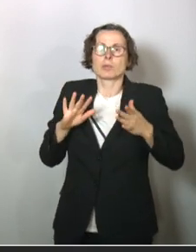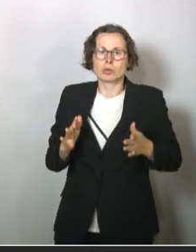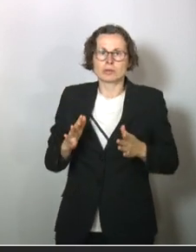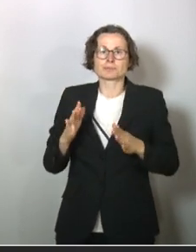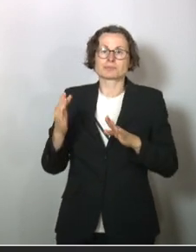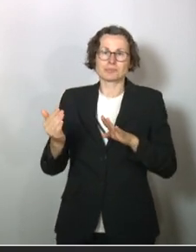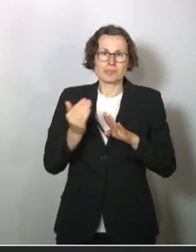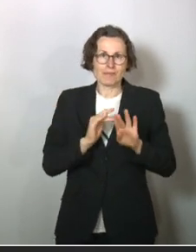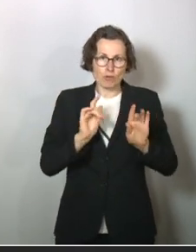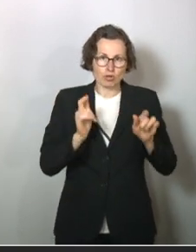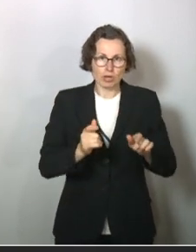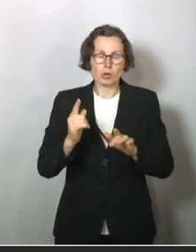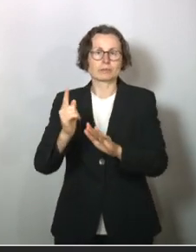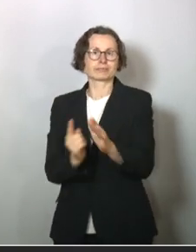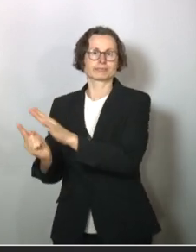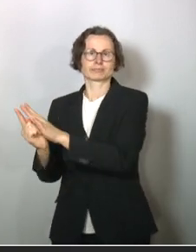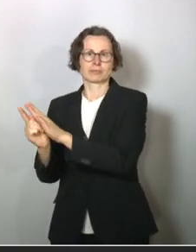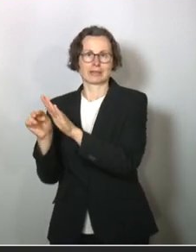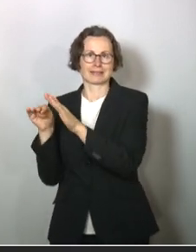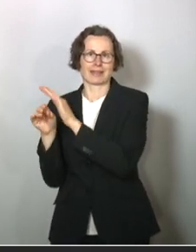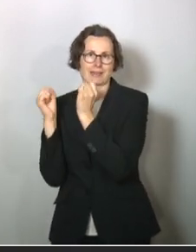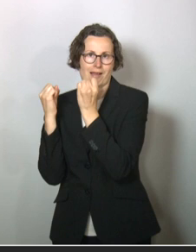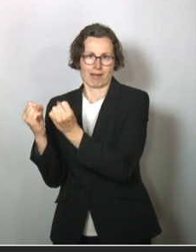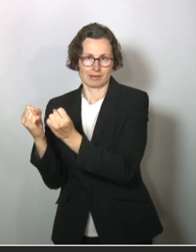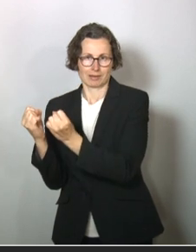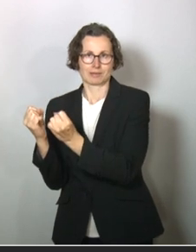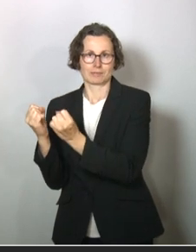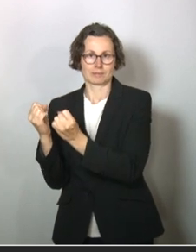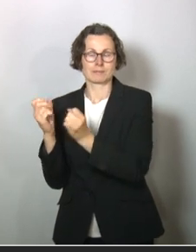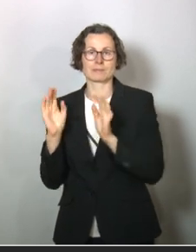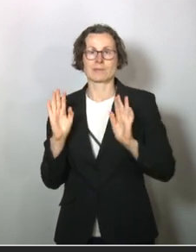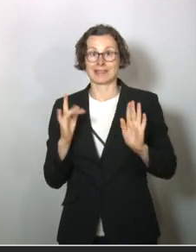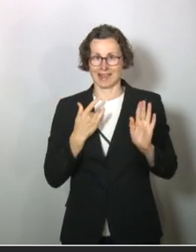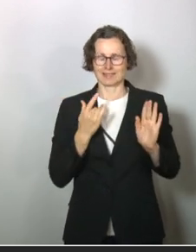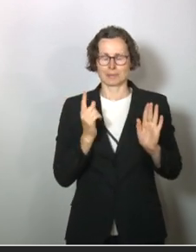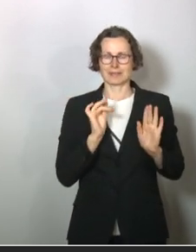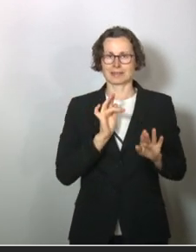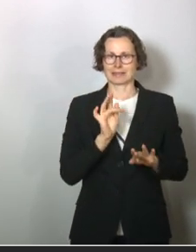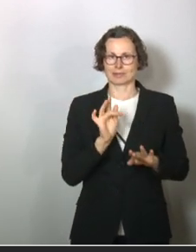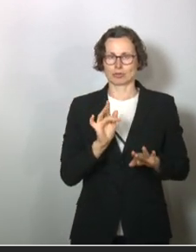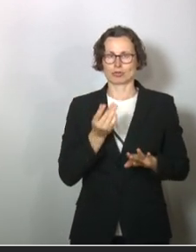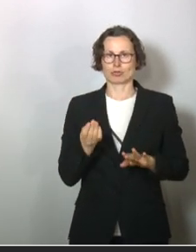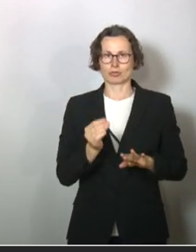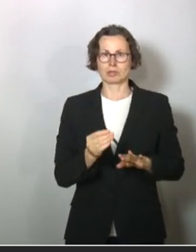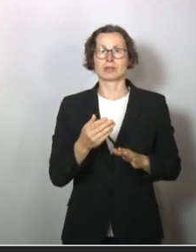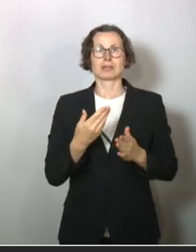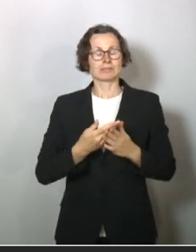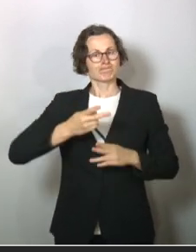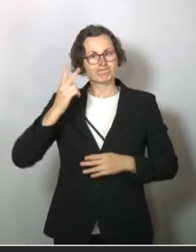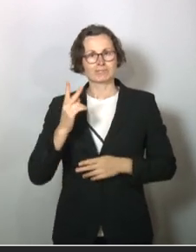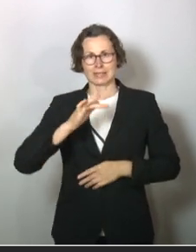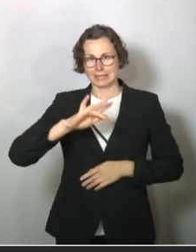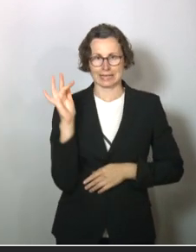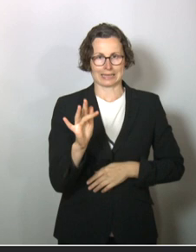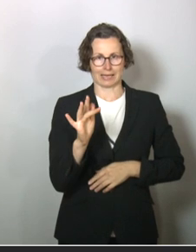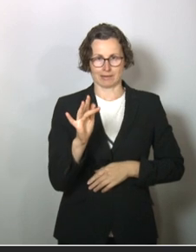vor dem Shutdown in Sicherheit gebracht. Jetzt füge ich was Kritisches hinzu. Das ist nun wirklich Kritik, trotz